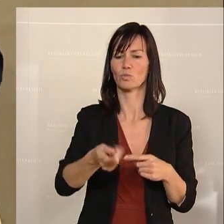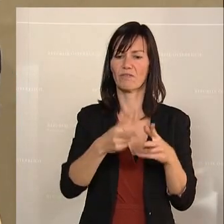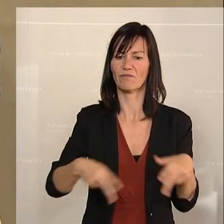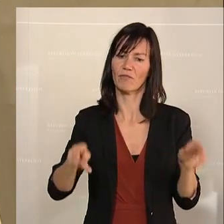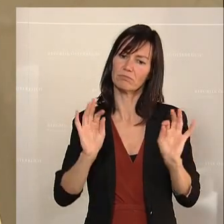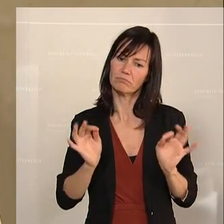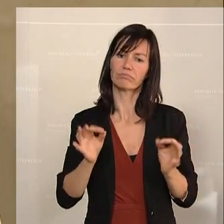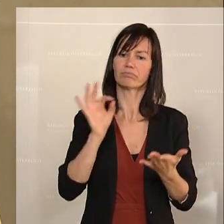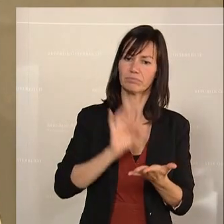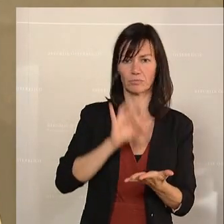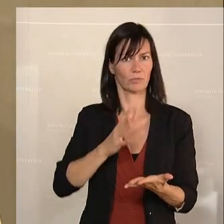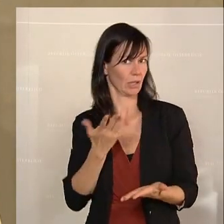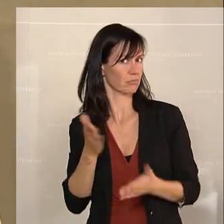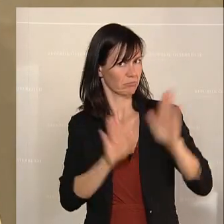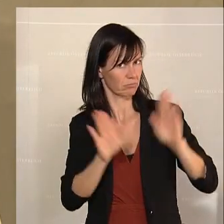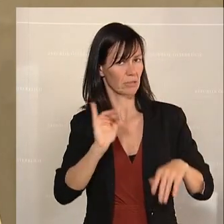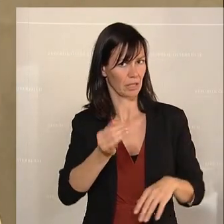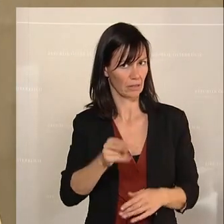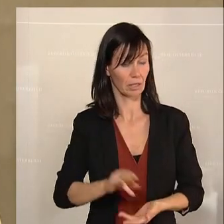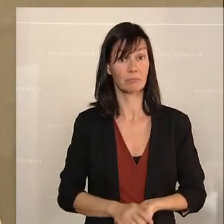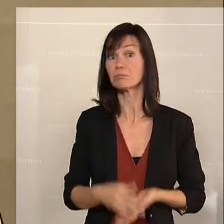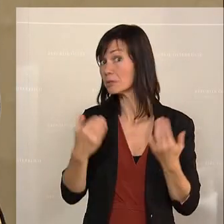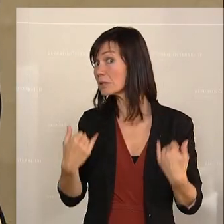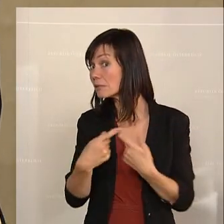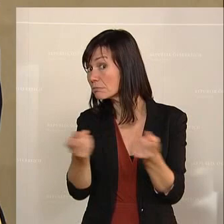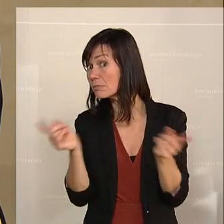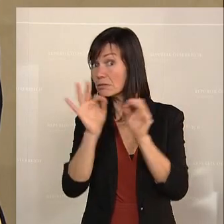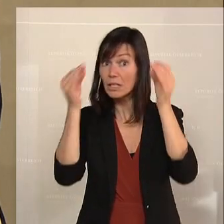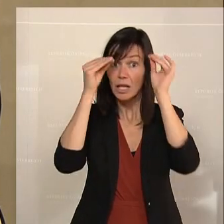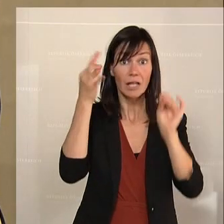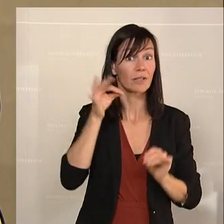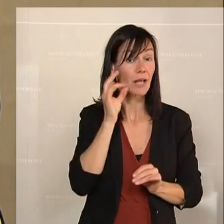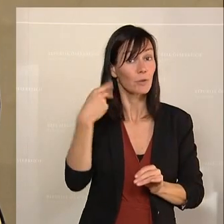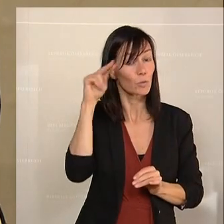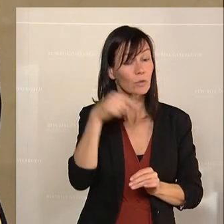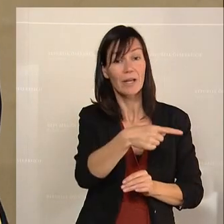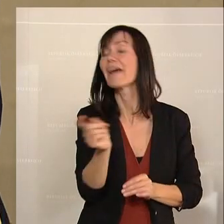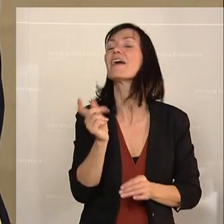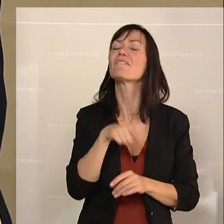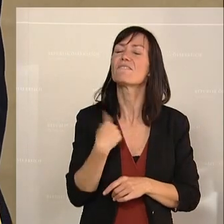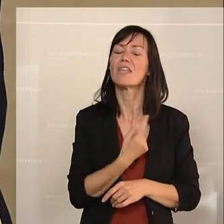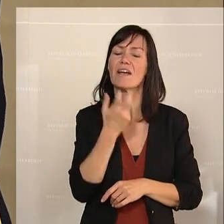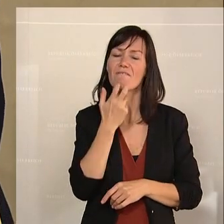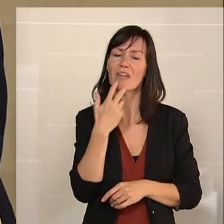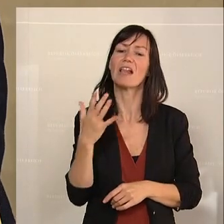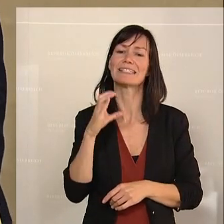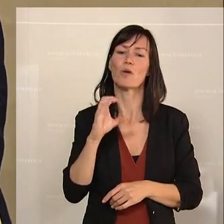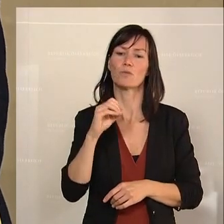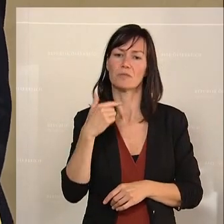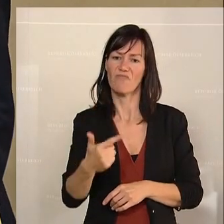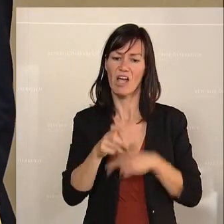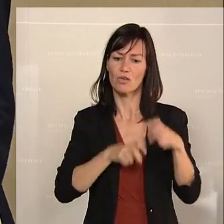entsprechend zu setzen. Meine sehr geehrten Damen und Herren, Sie müssen jetzt Farbe bekennen. Wir wollen einen sofortigen Stopp dieser CO2-Steuer, dieses